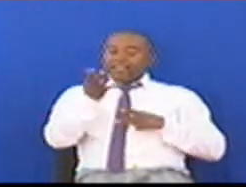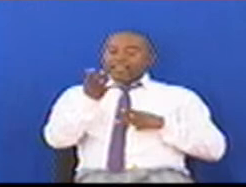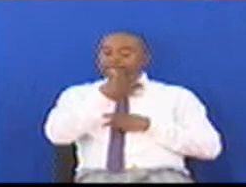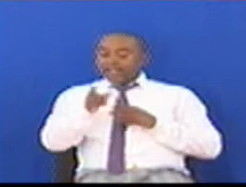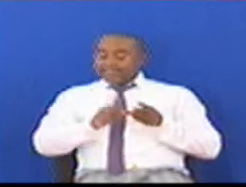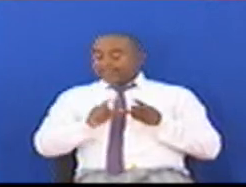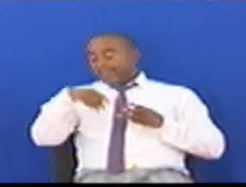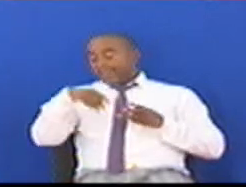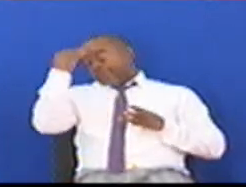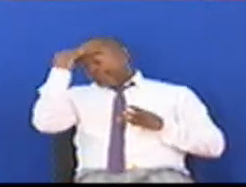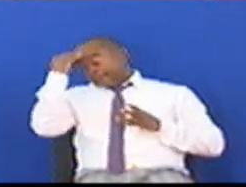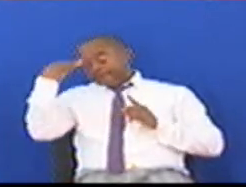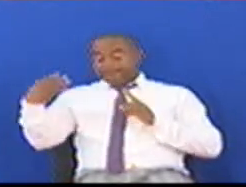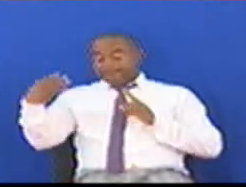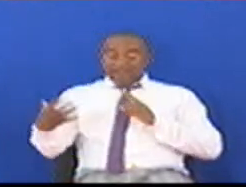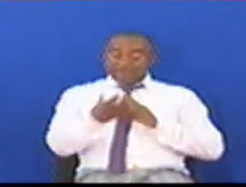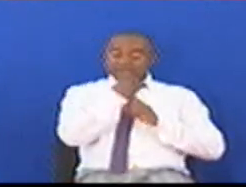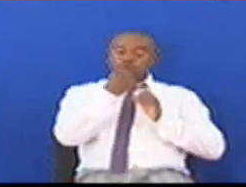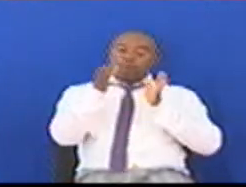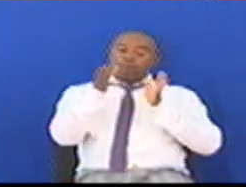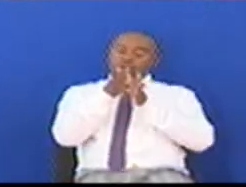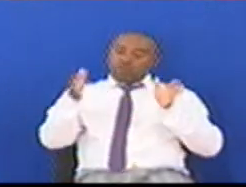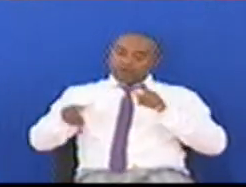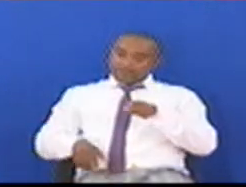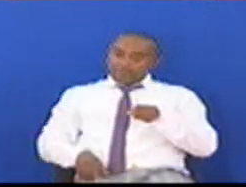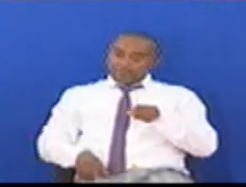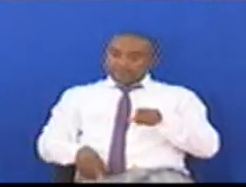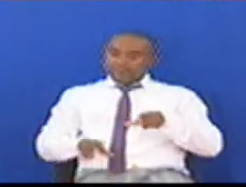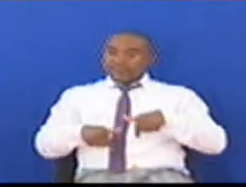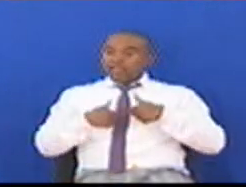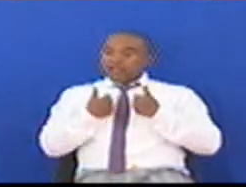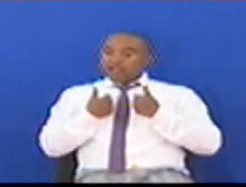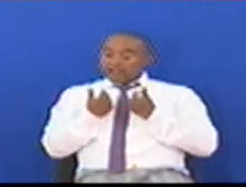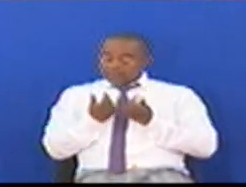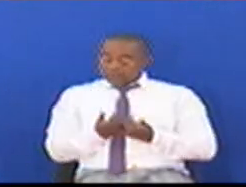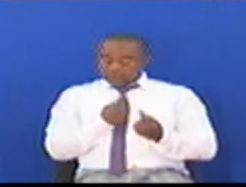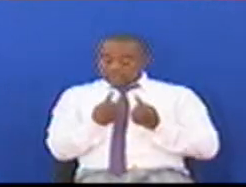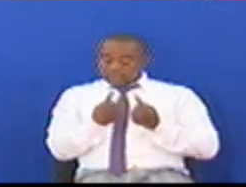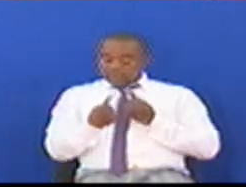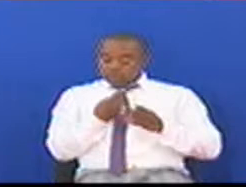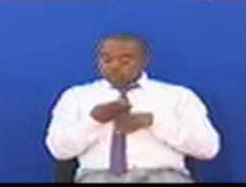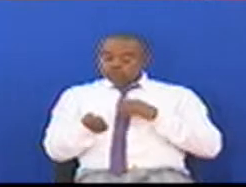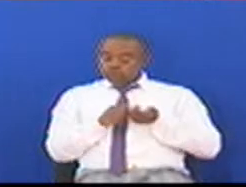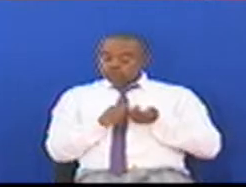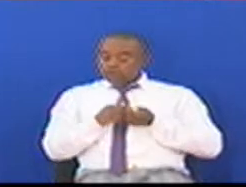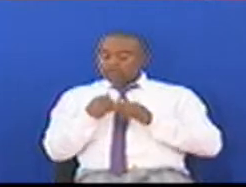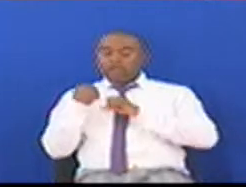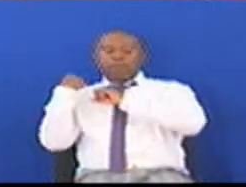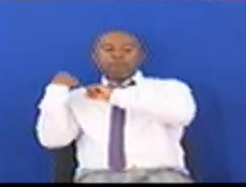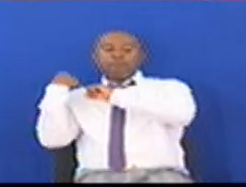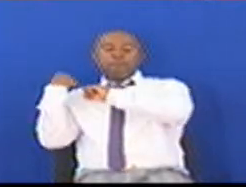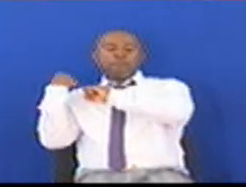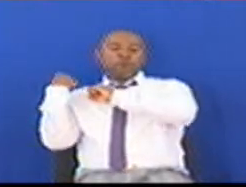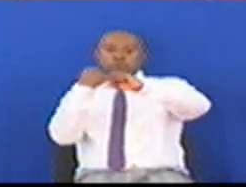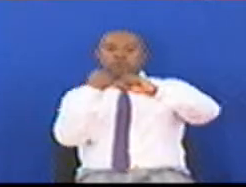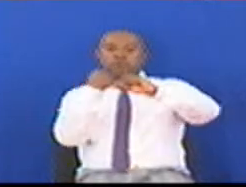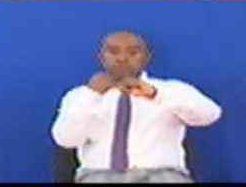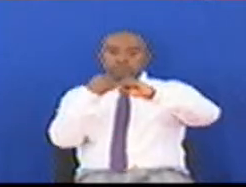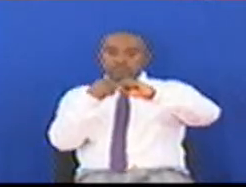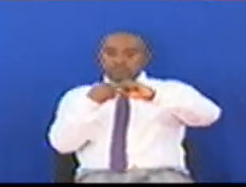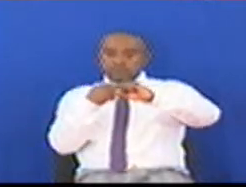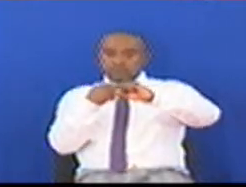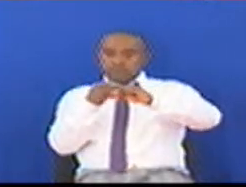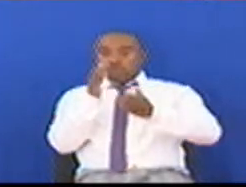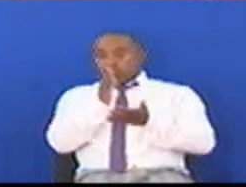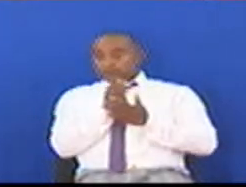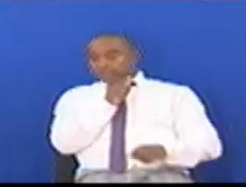Mwishmua Mwishmua Makubwa Lakini Alitaja Lileswala La Mukuki Wasumu Mwishmua Speaker Kwa kweli